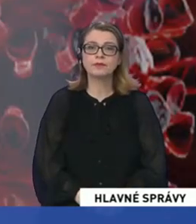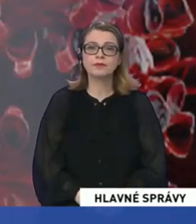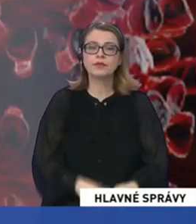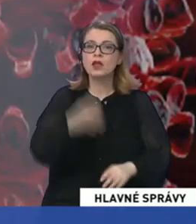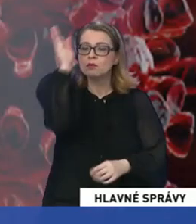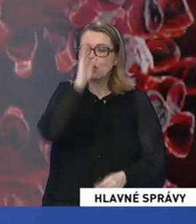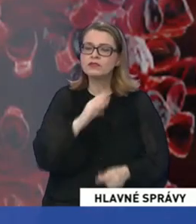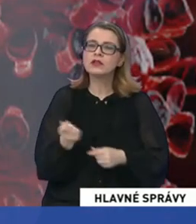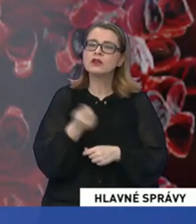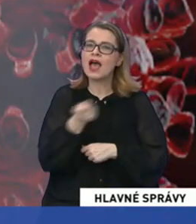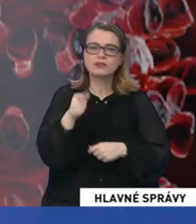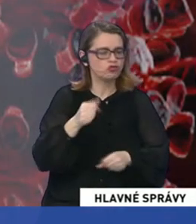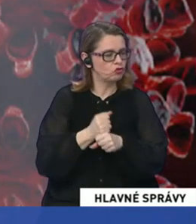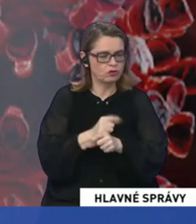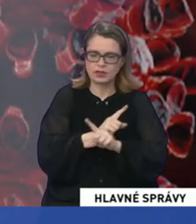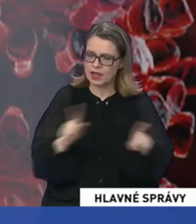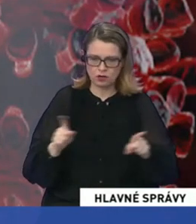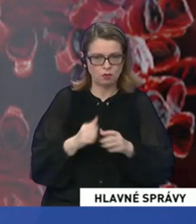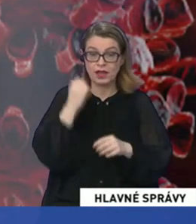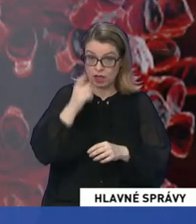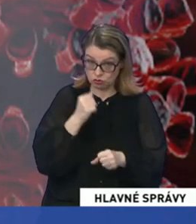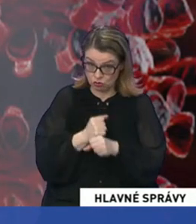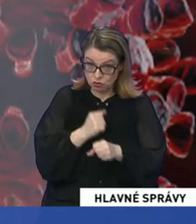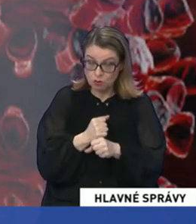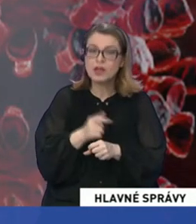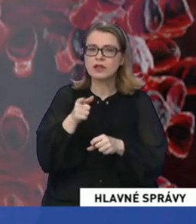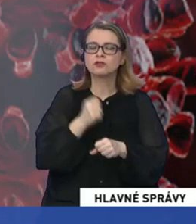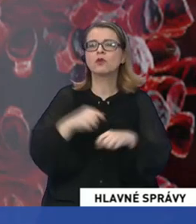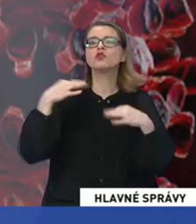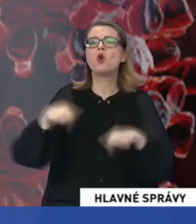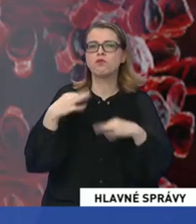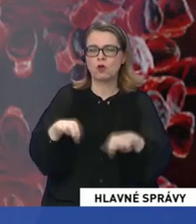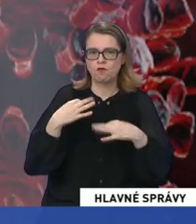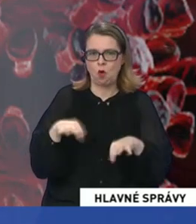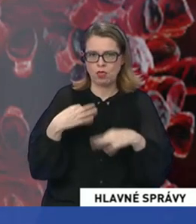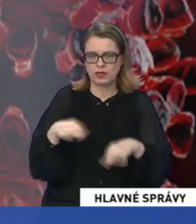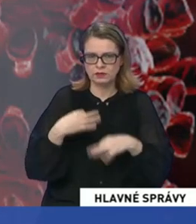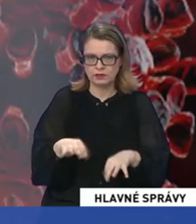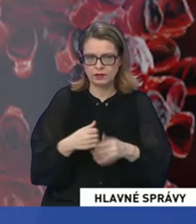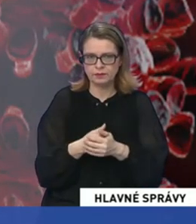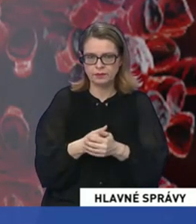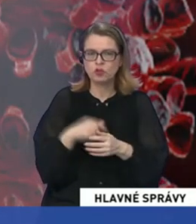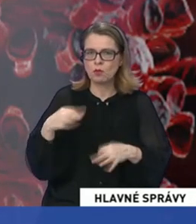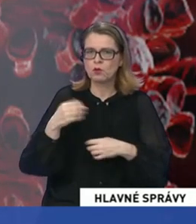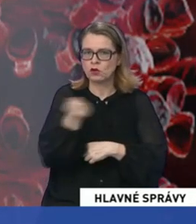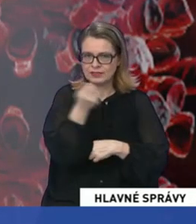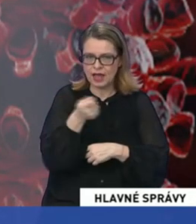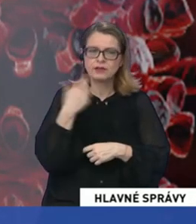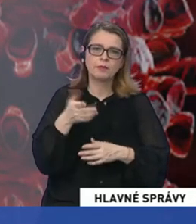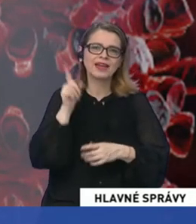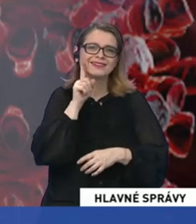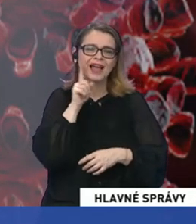Profesionálne hasiči toto určite nevykonávajú. Ak to vykonávajú, tak to vykonávajú dobrovoľné hasičské zbory obci. Keď starostá